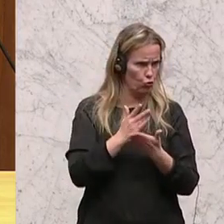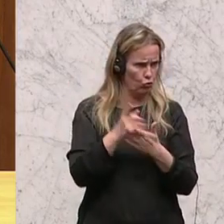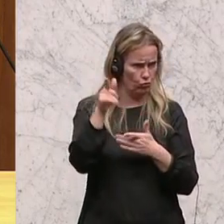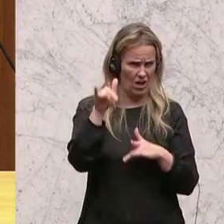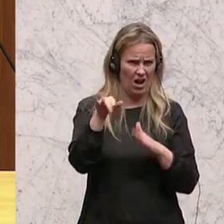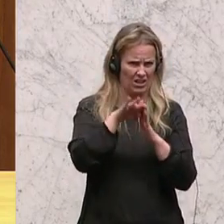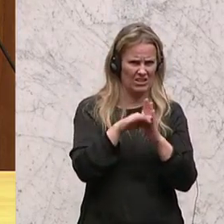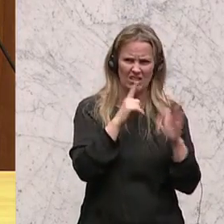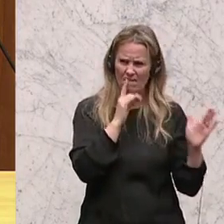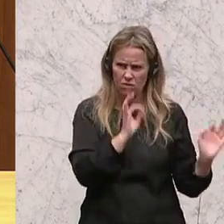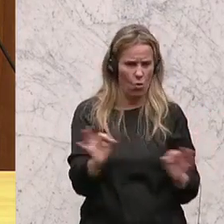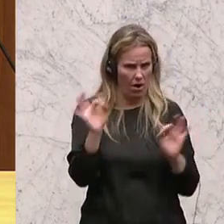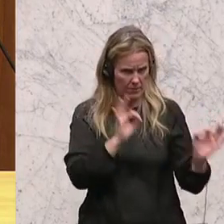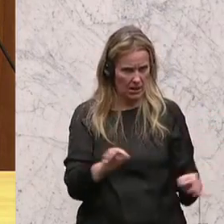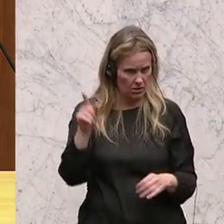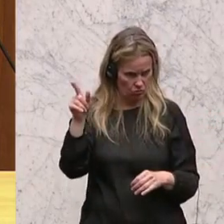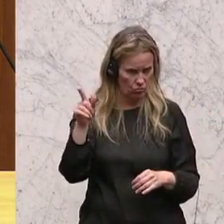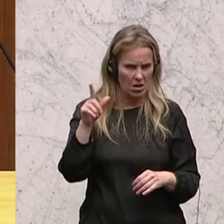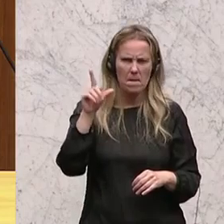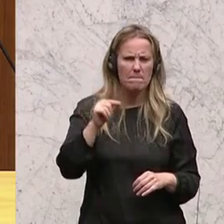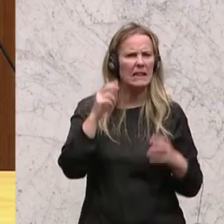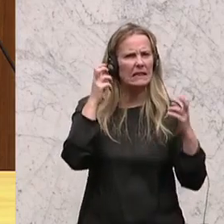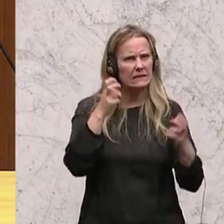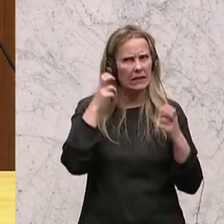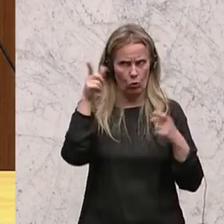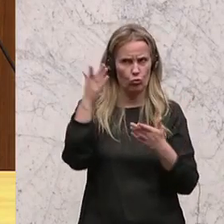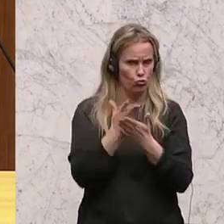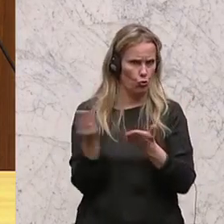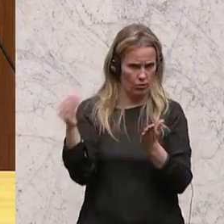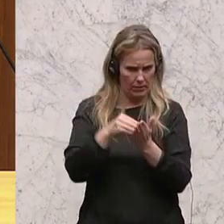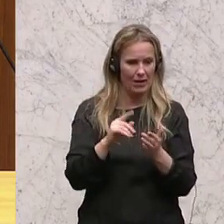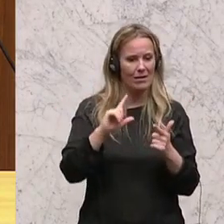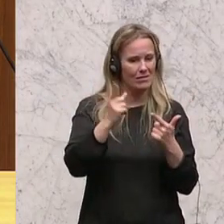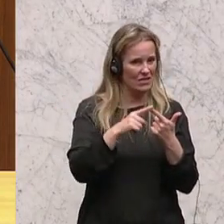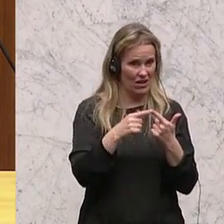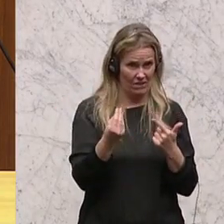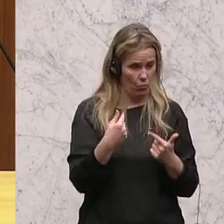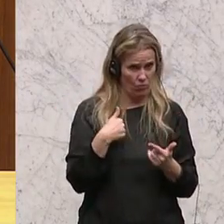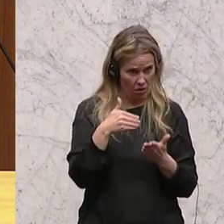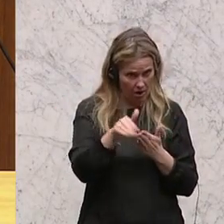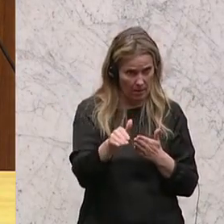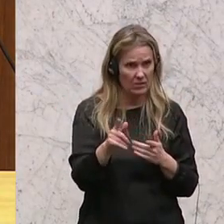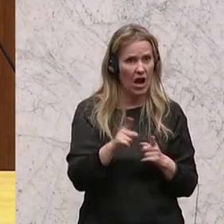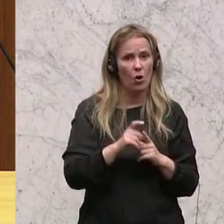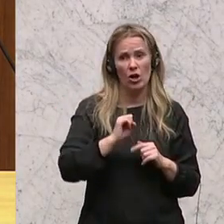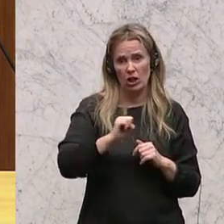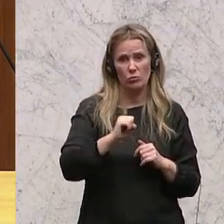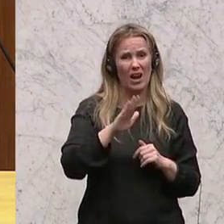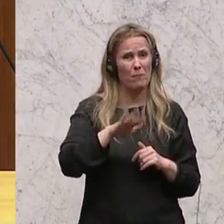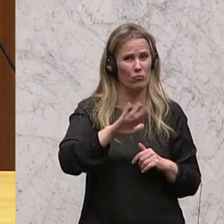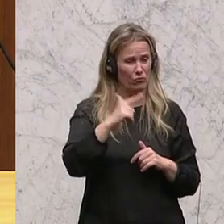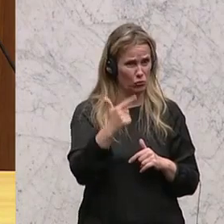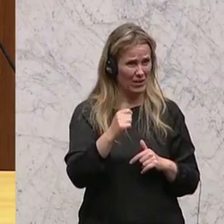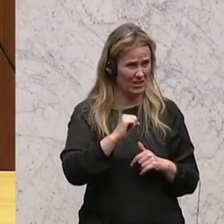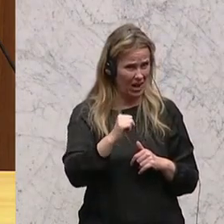Materienvorbereitung ist, die Mindestgeräusche vorsieht. Und der zweite Grund ist, dass es auch bei einer Geschwindigkeit ab 25